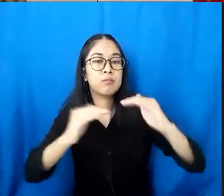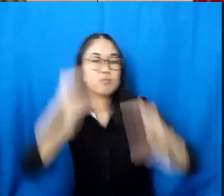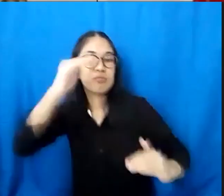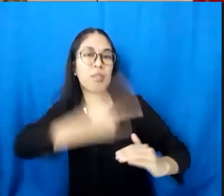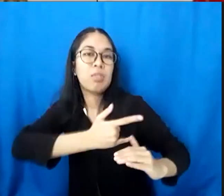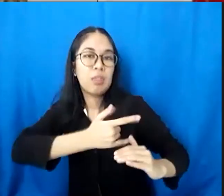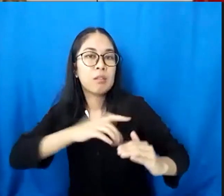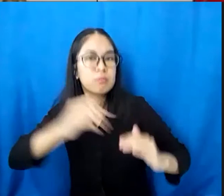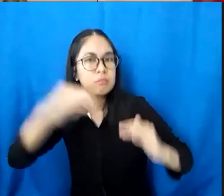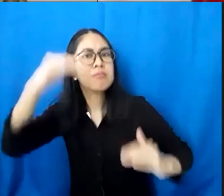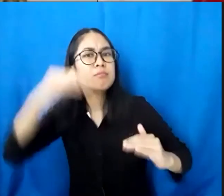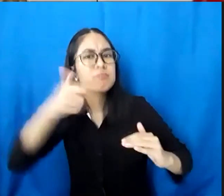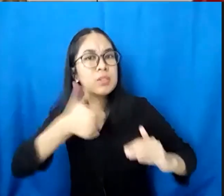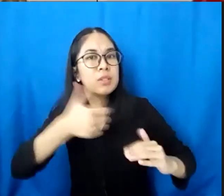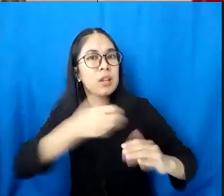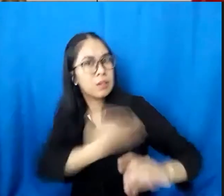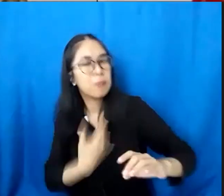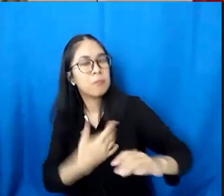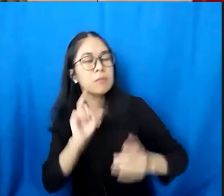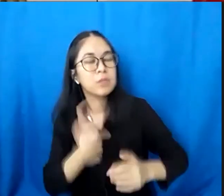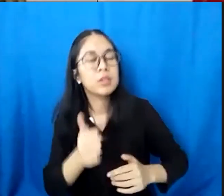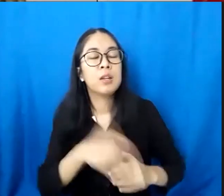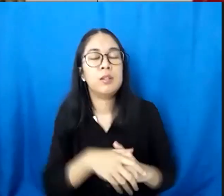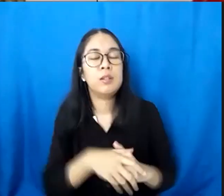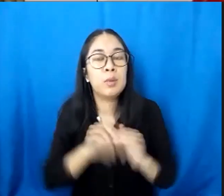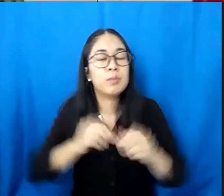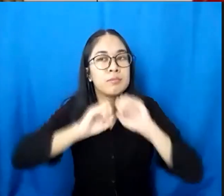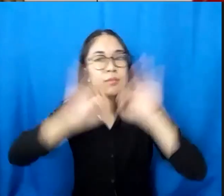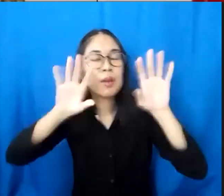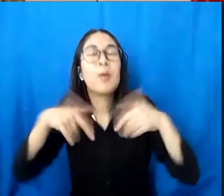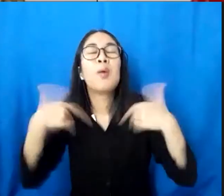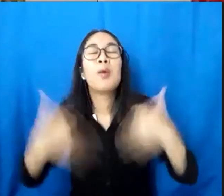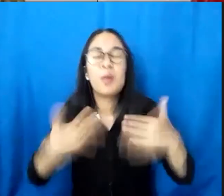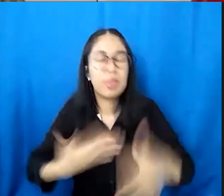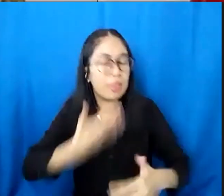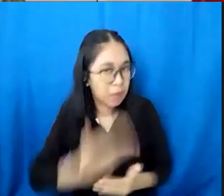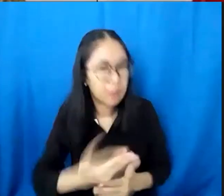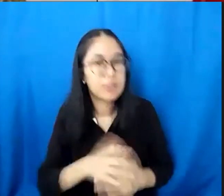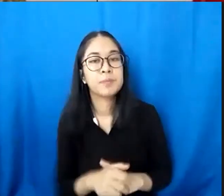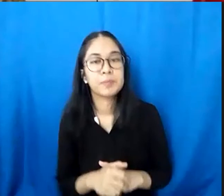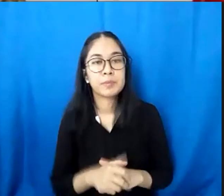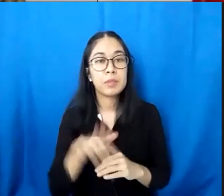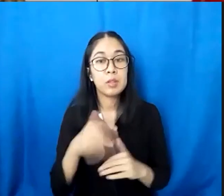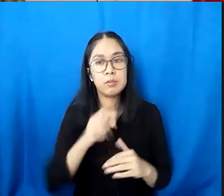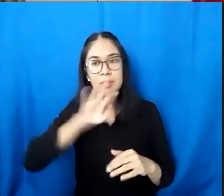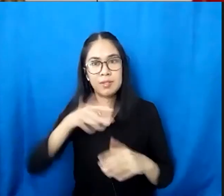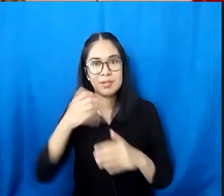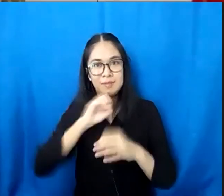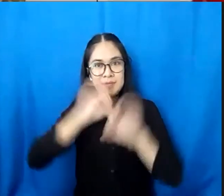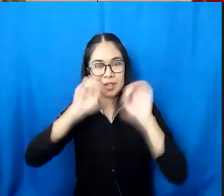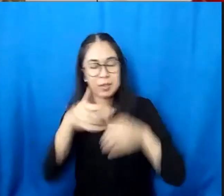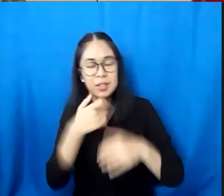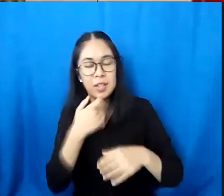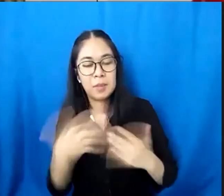pencerahan yang harus kita atasi dan tadi tidak lupa disampaikan begitu dia masuk paut bagaimana manfaat paut itu